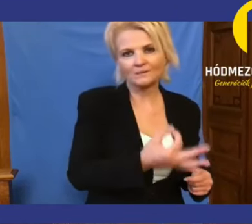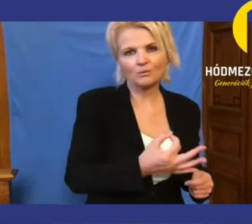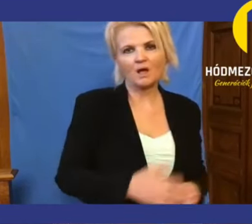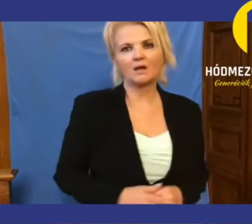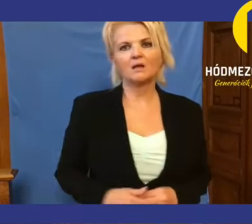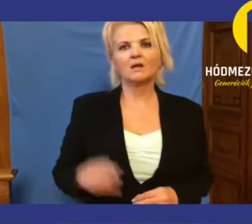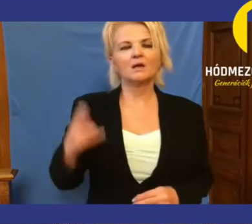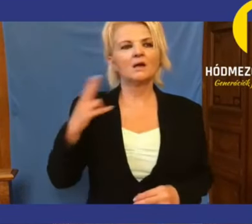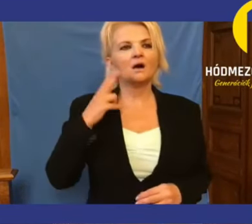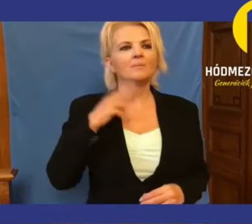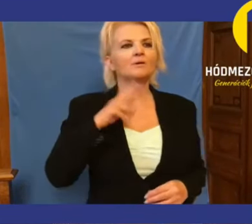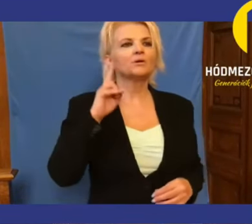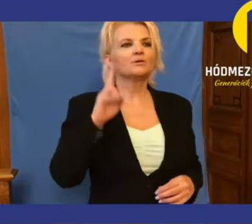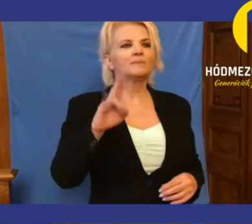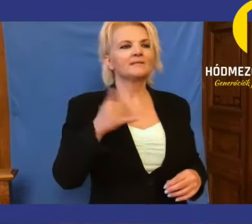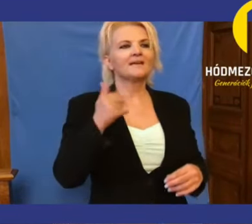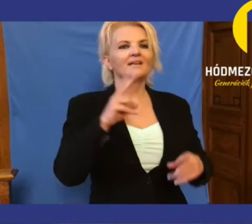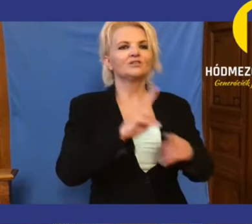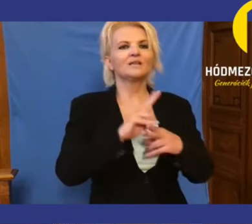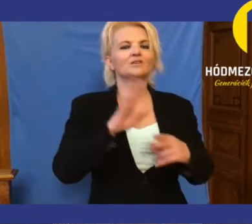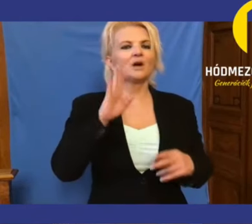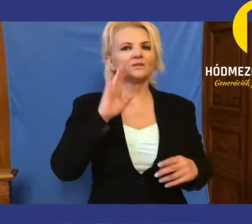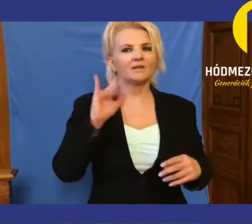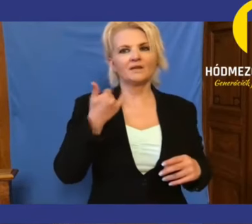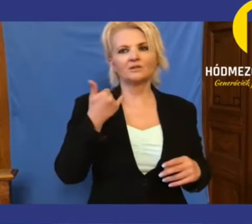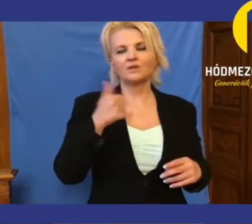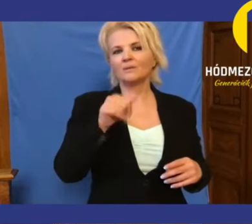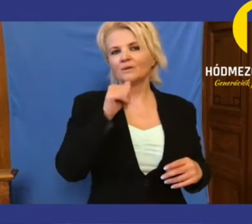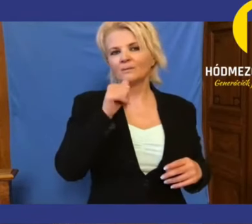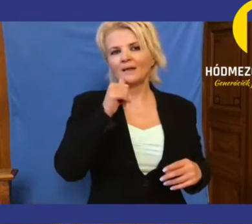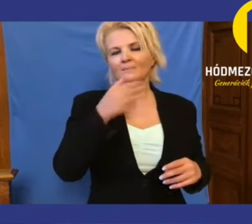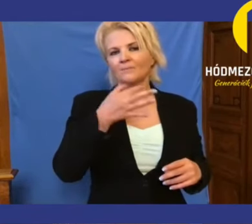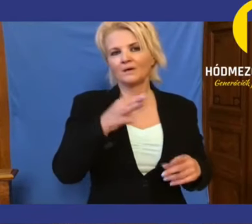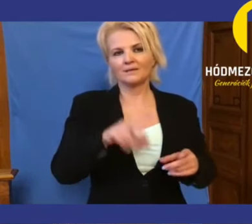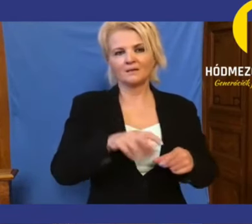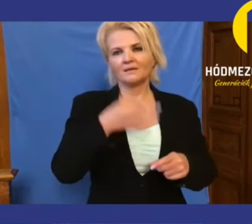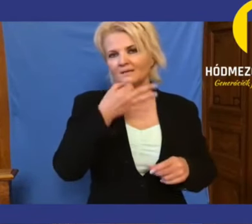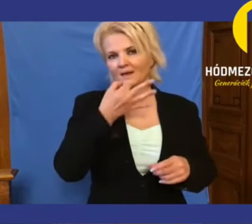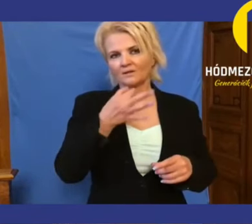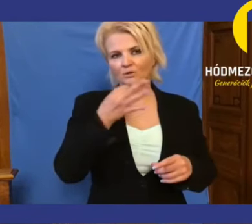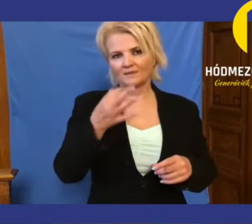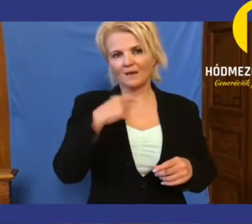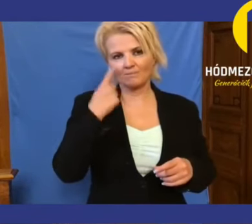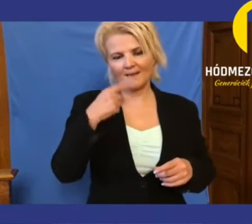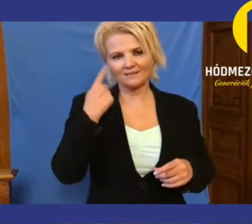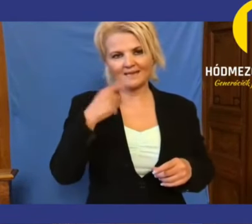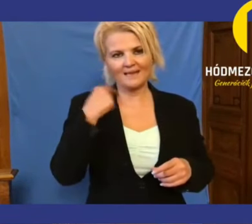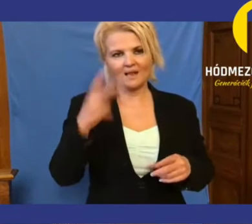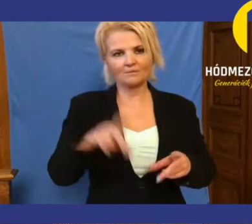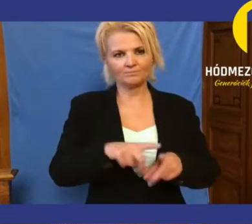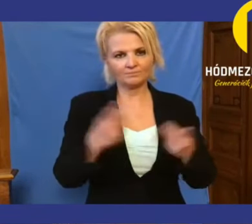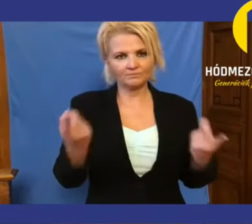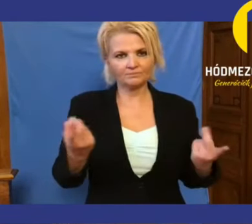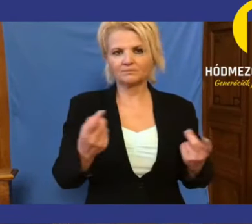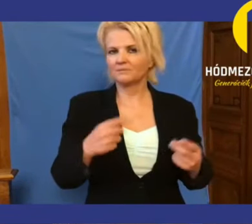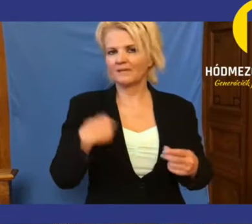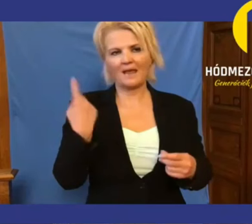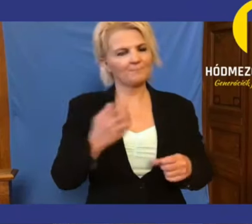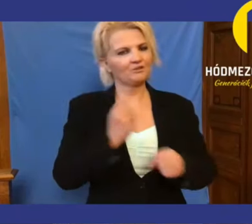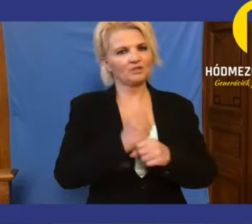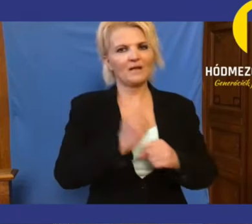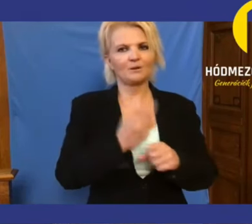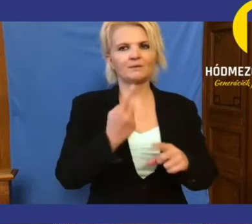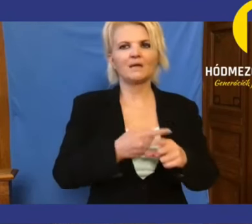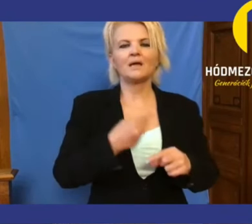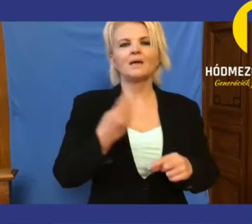amikor Krupicer és Kisandrea is a promenádban nyilatkozik az ügyből, akkor azért ezt ne mondják, hogy ebből mi csinálunk politikát. Jó, miért